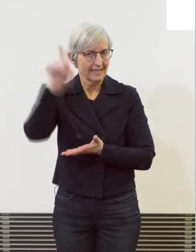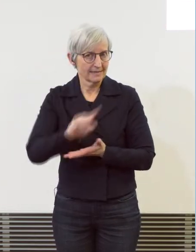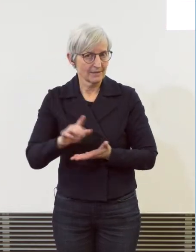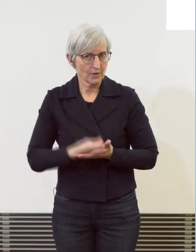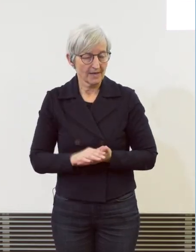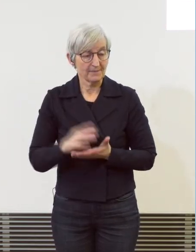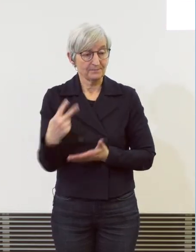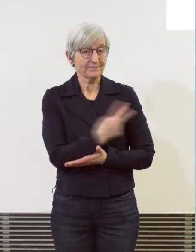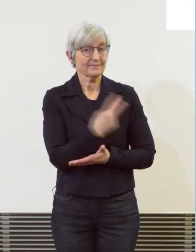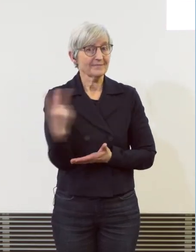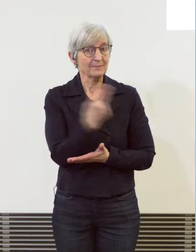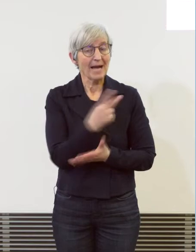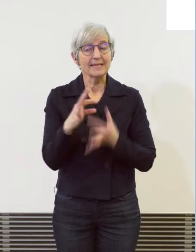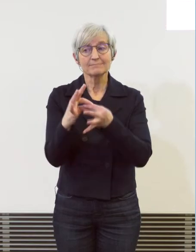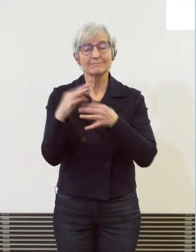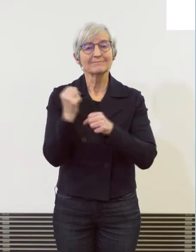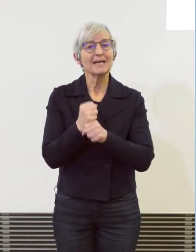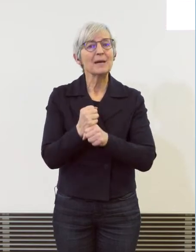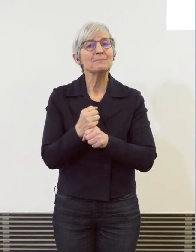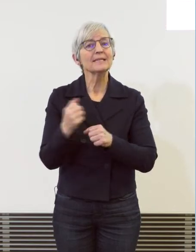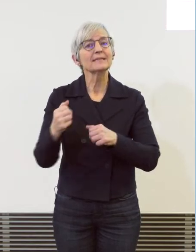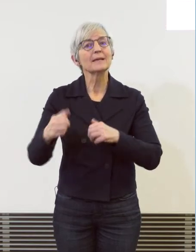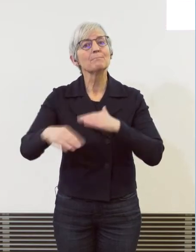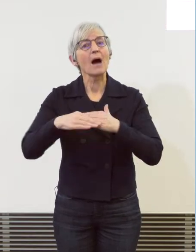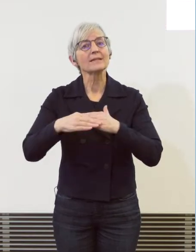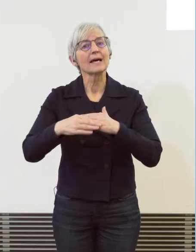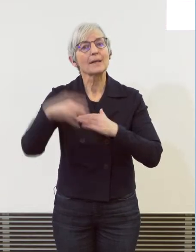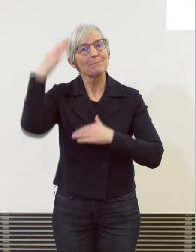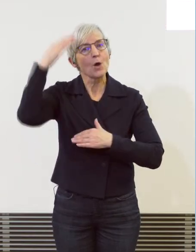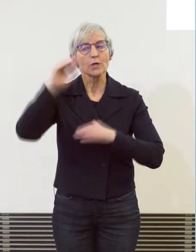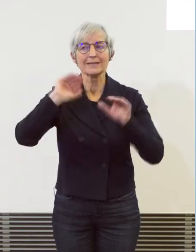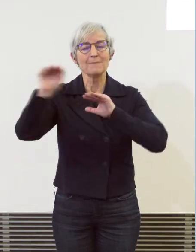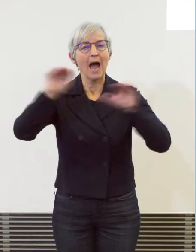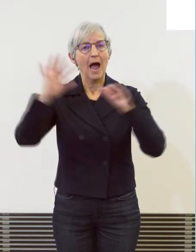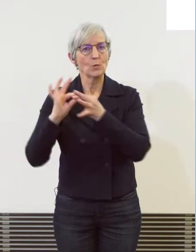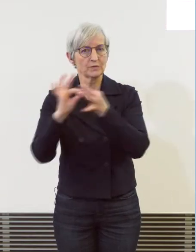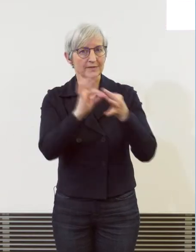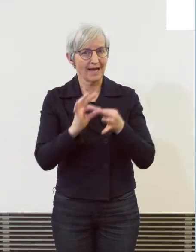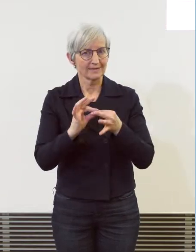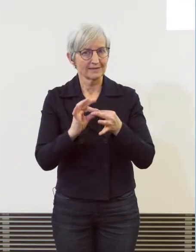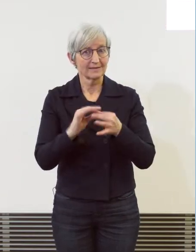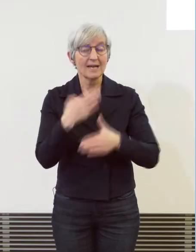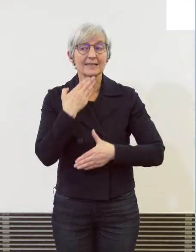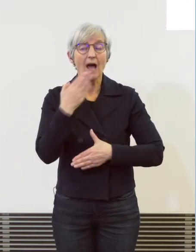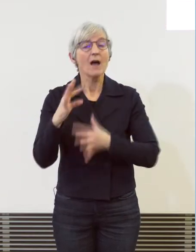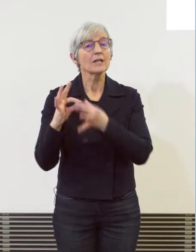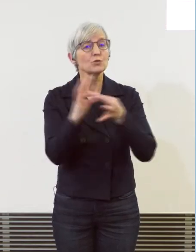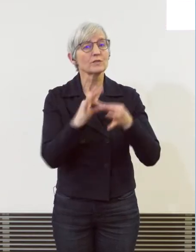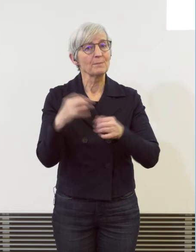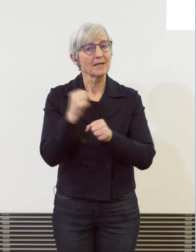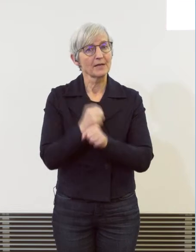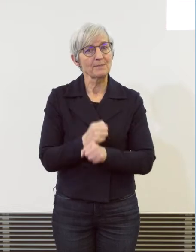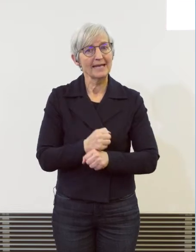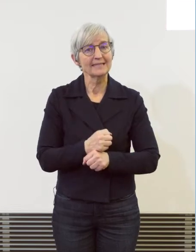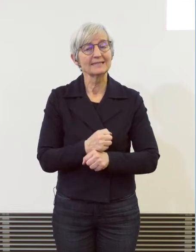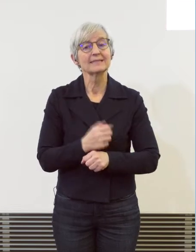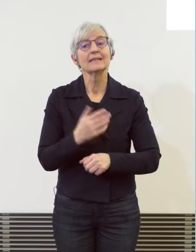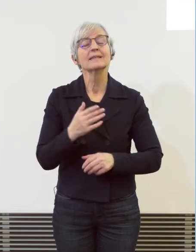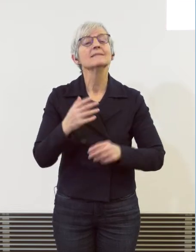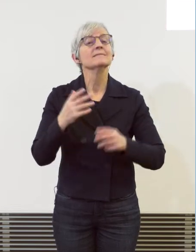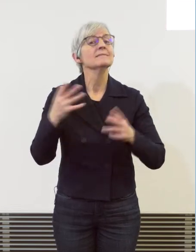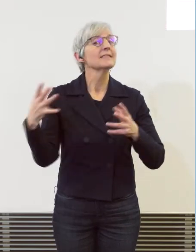Ausland zusammenschafft. So ist es unter anderem aufgrund dieser Zusammenarbeit im 2022 gelungen,